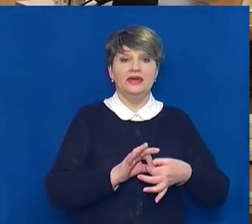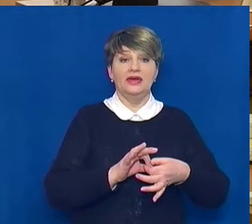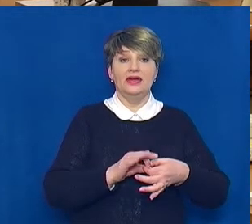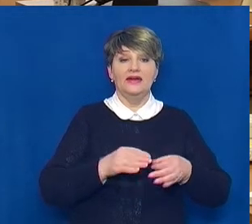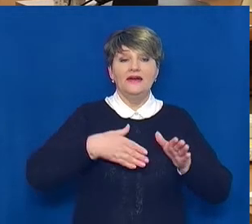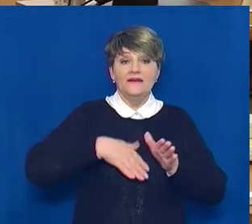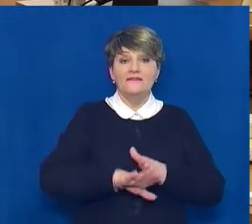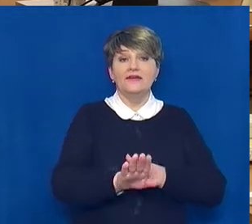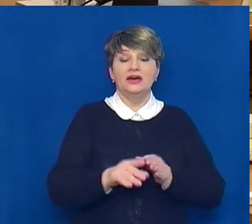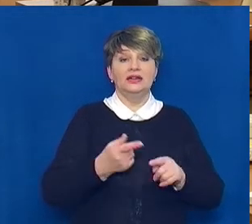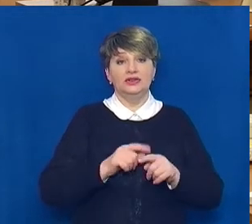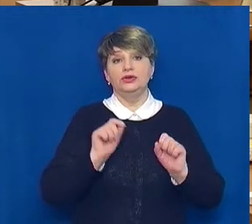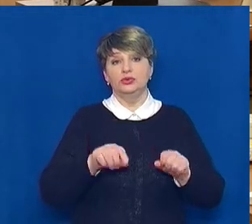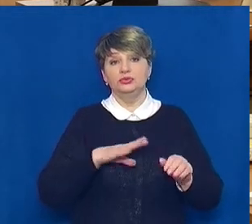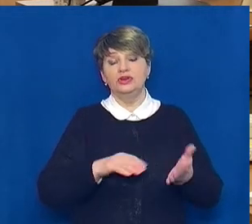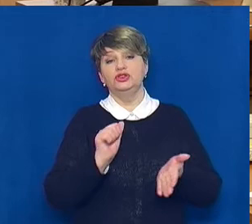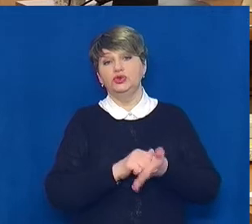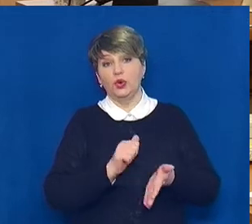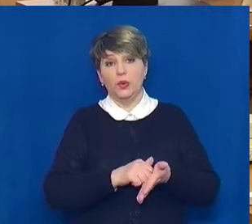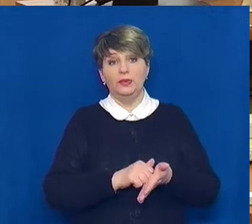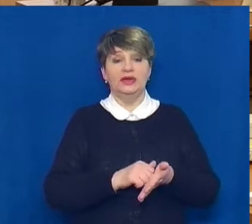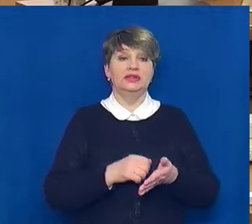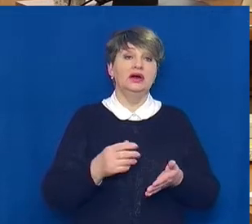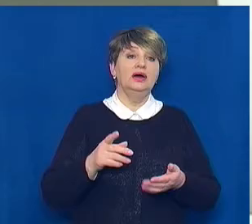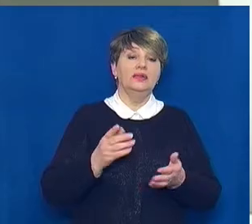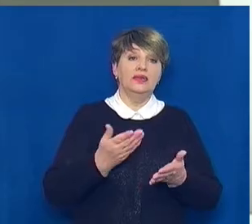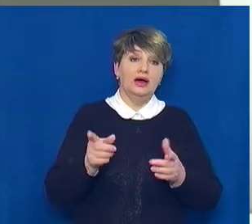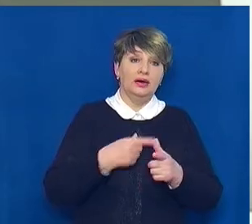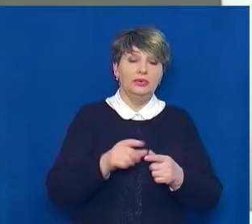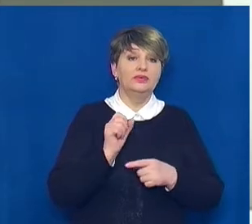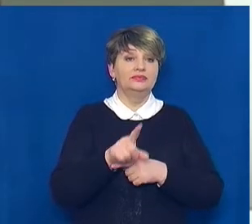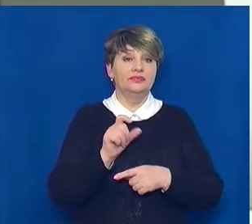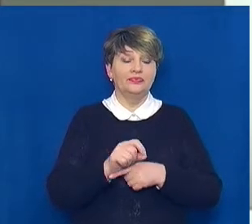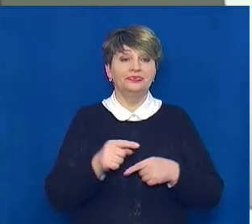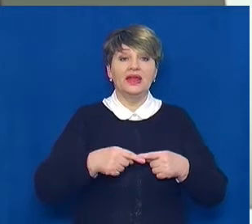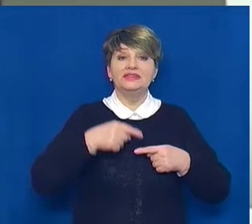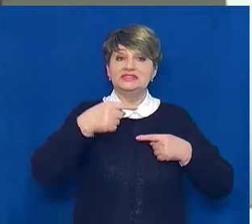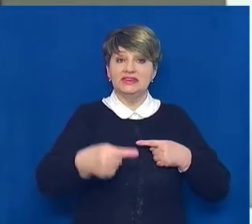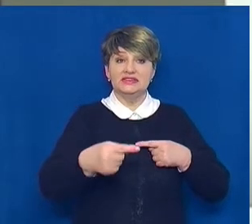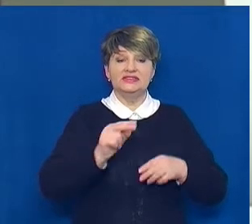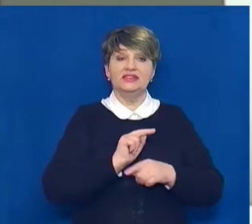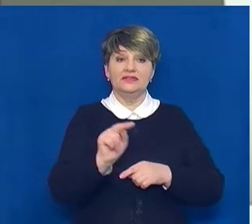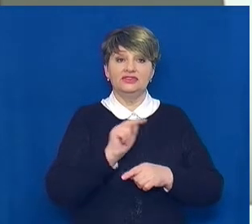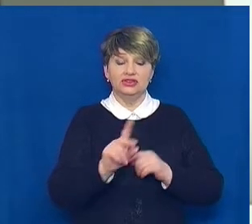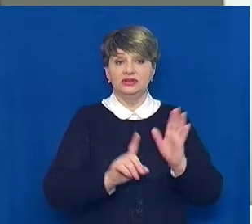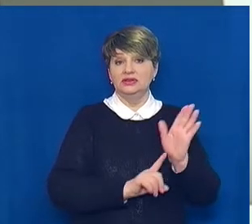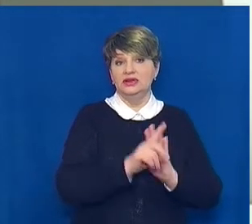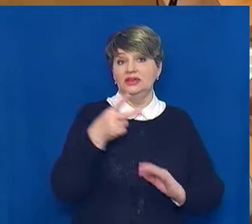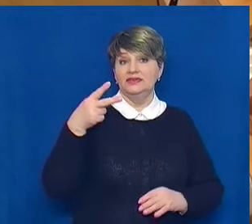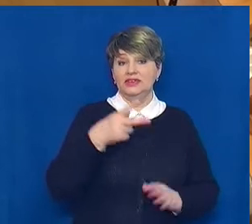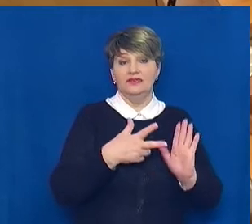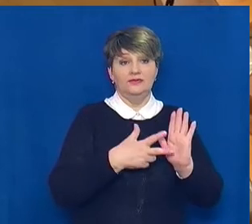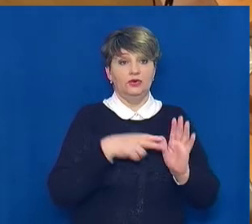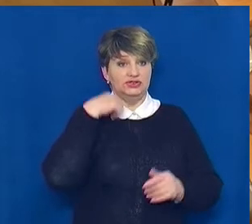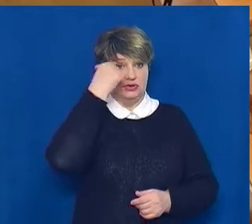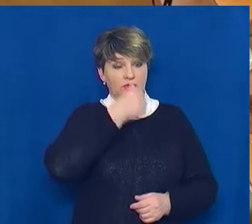може бути як текстовий документ, презентація, посилання на якийсь вебресурс. Дистанційне навчання у школі діє з 2008 року.